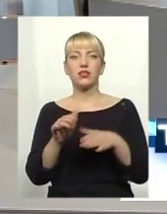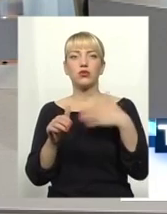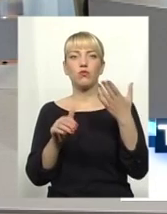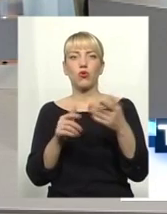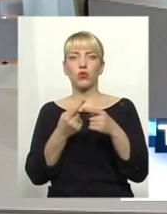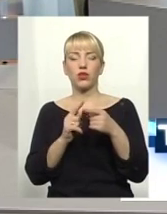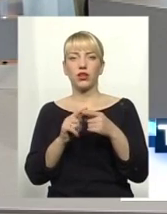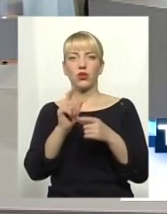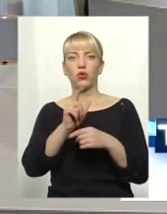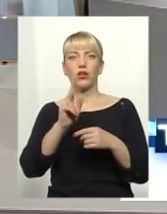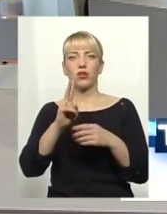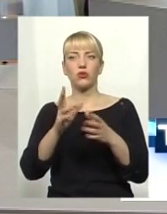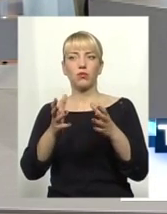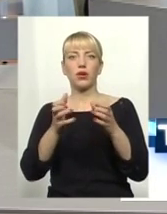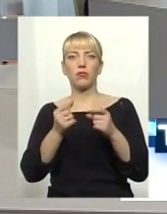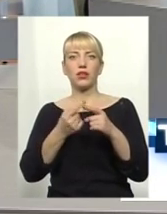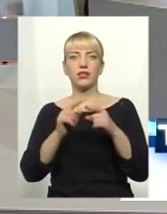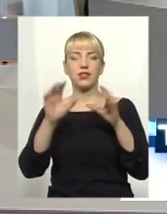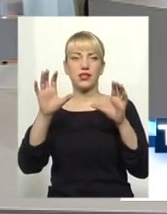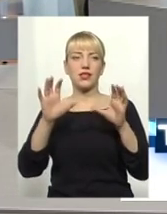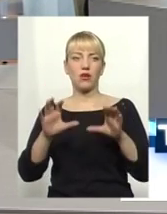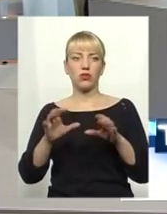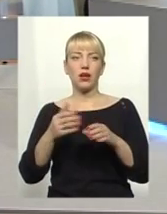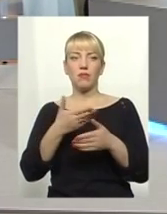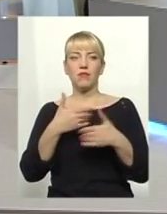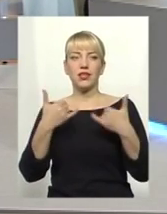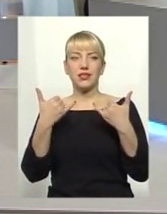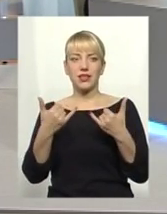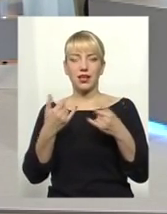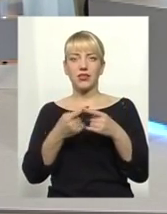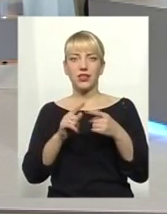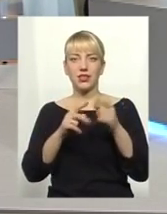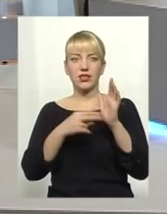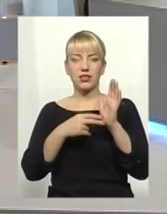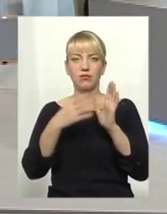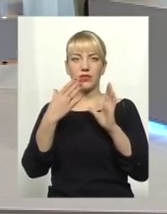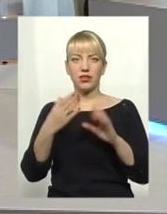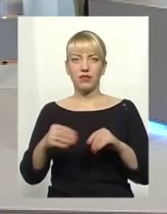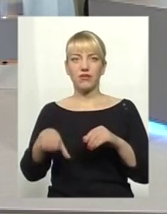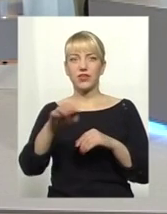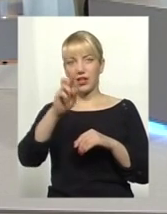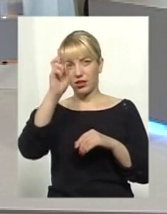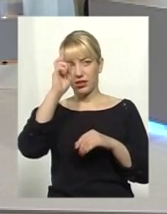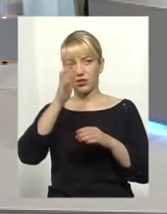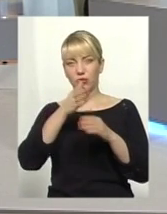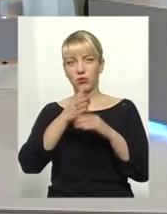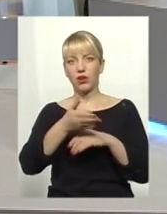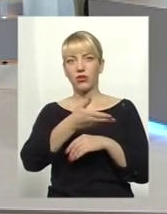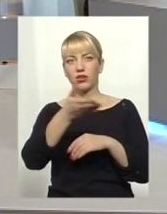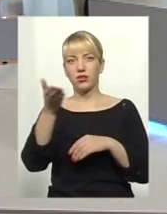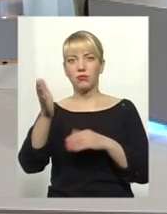які приймали цей закон. Тобто ми зараз, у ці 7 днів, вся країна допомагаємо їм